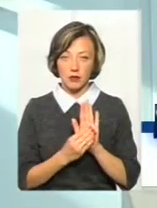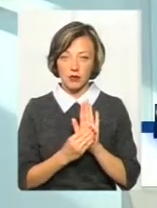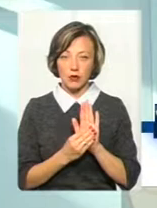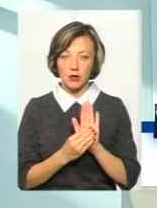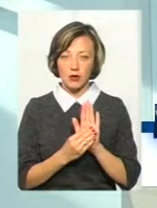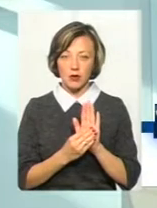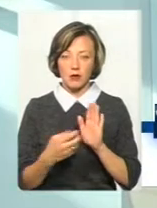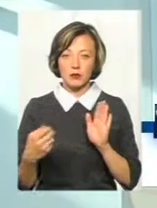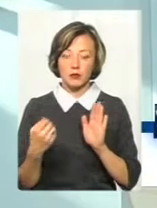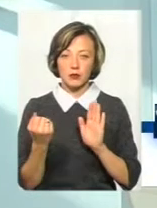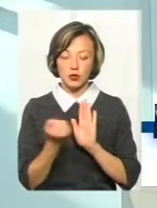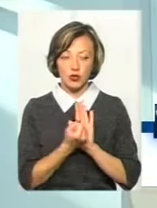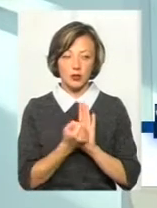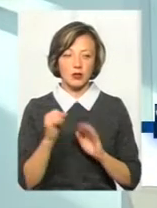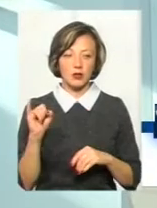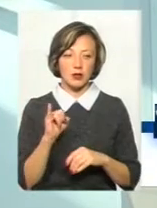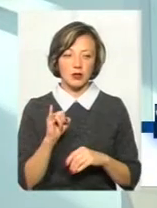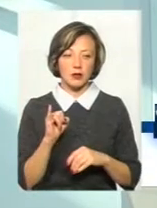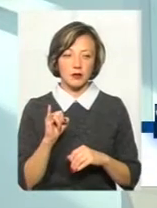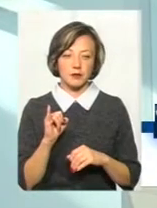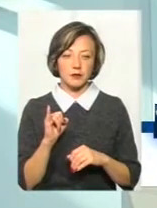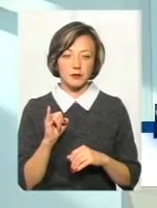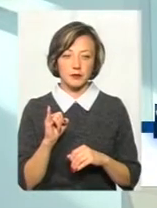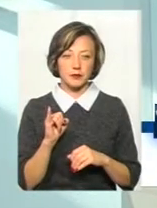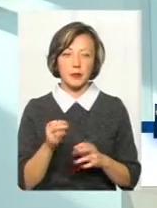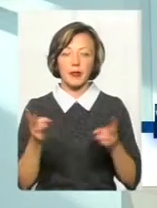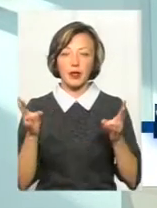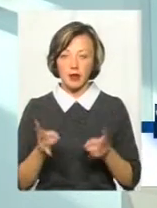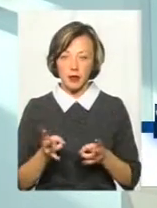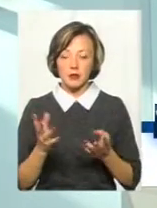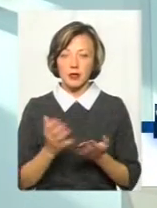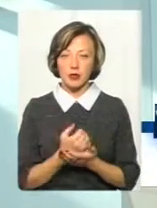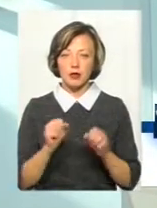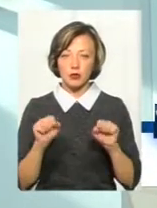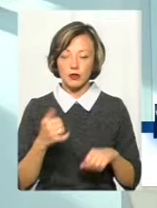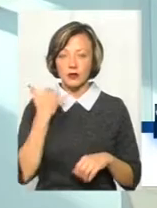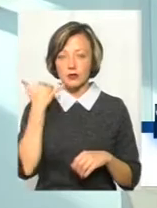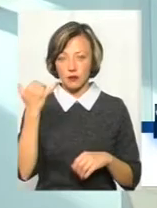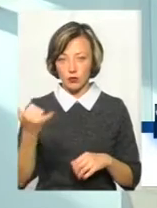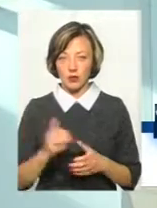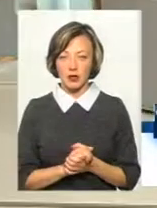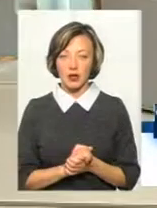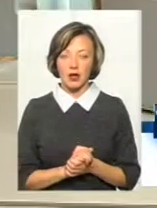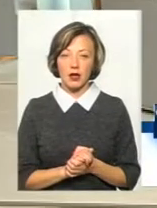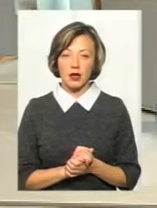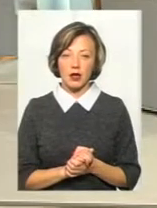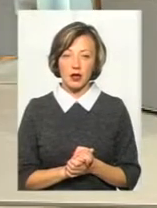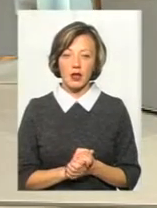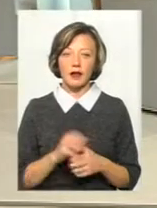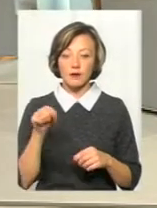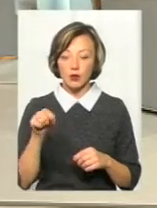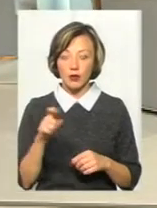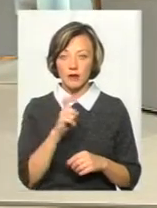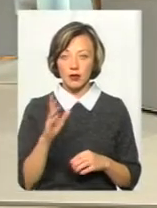і буде стояти печатка, і, ну, треба знайти можливість зателефонувати. І в цю хвилину